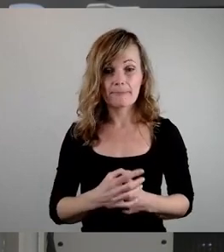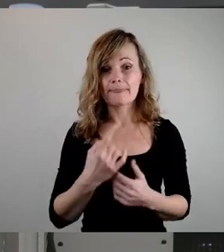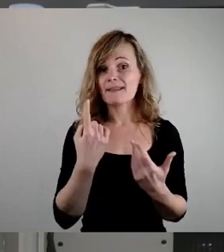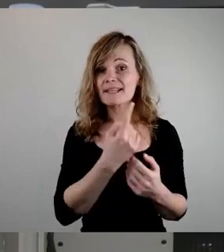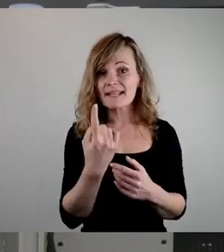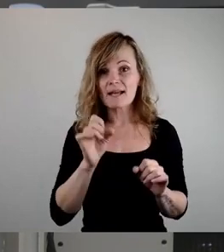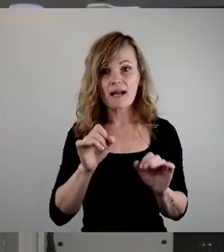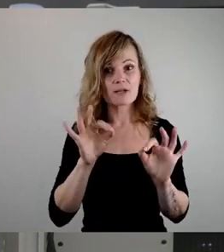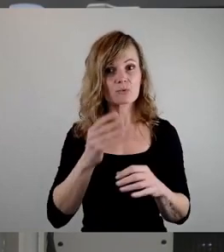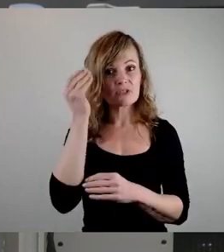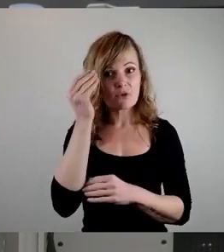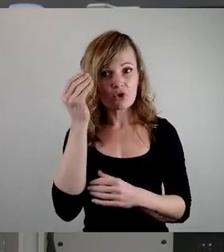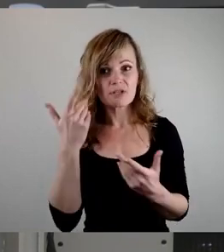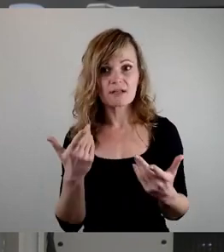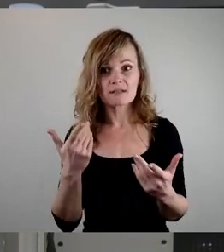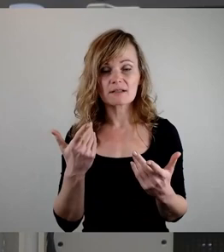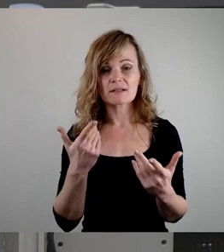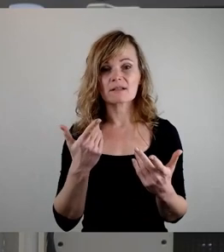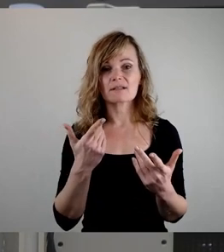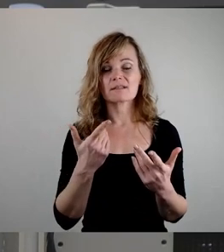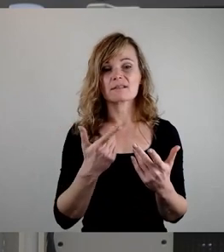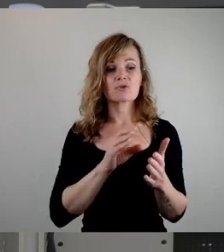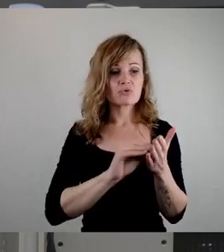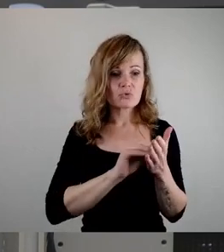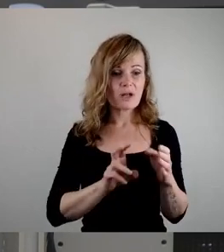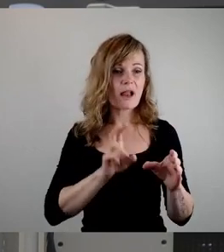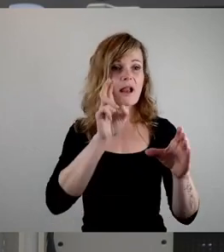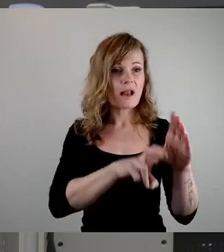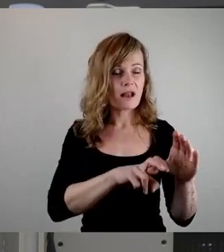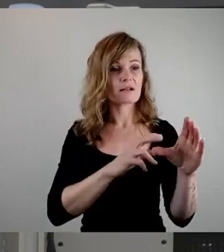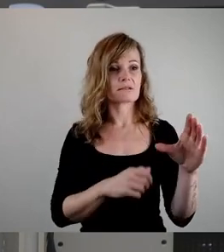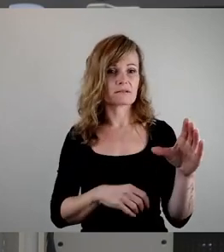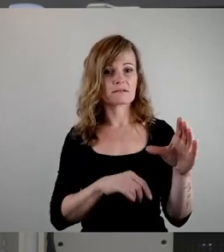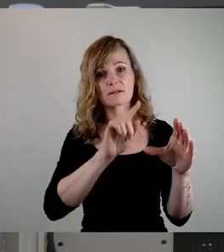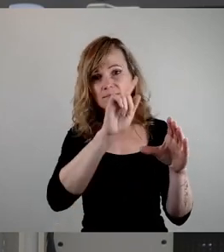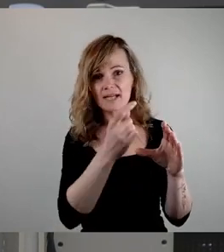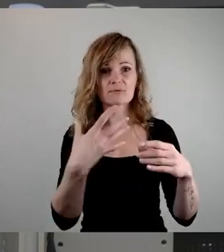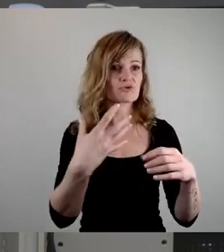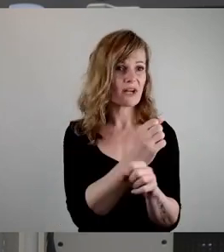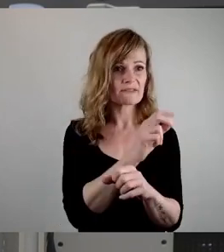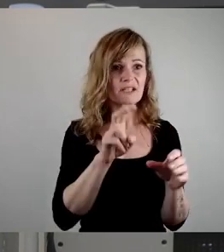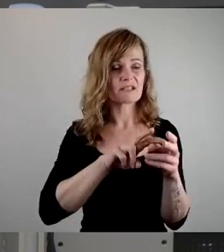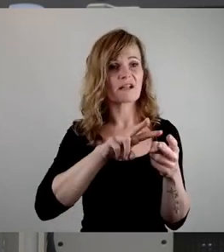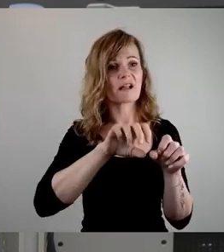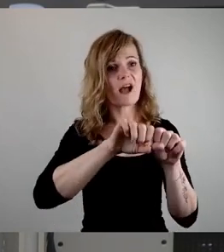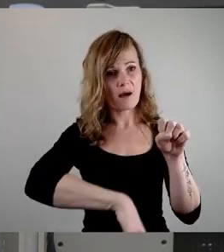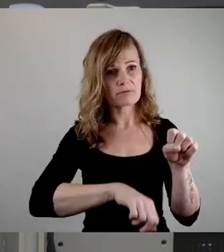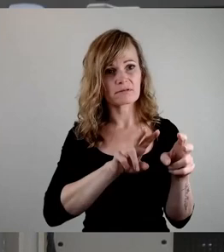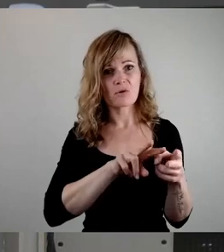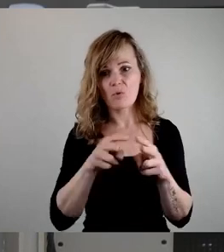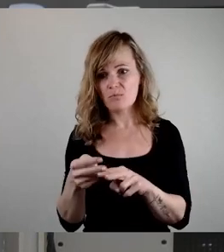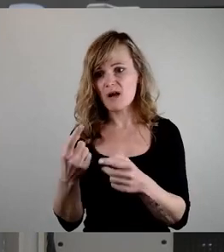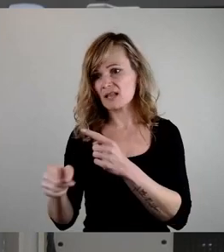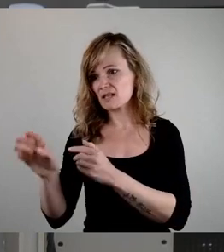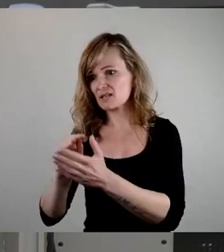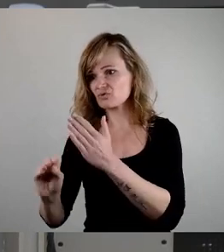vorstellen, dass gebrochene Bildungsbiografien ähnlich schmerzhaft sind wie gebrochene Berufsbiografien. Eine gebrochene Bildungsbiografie, wo ein